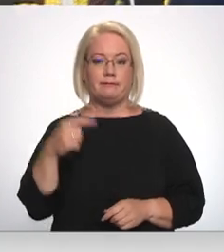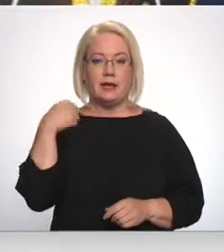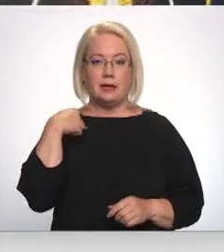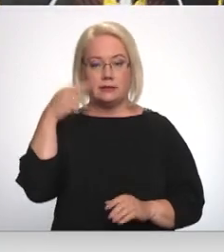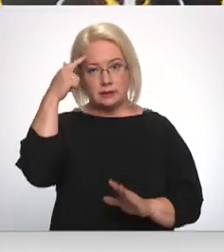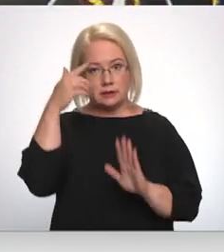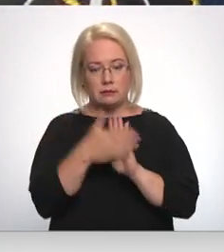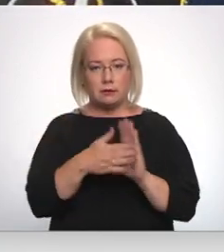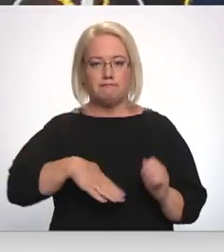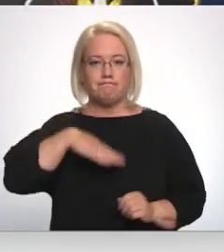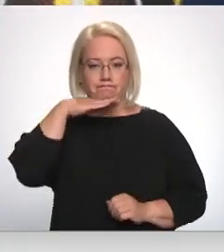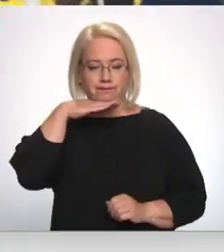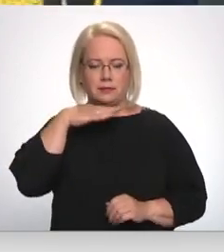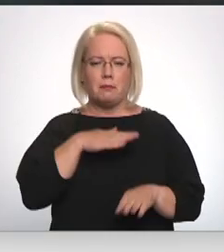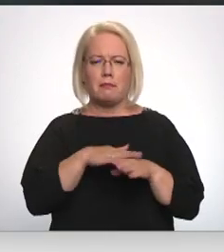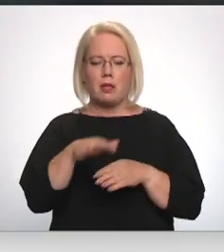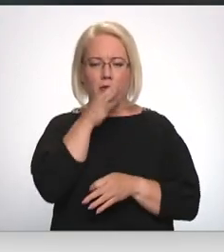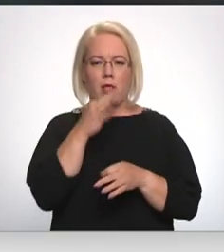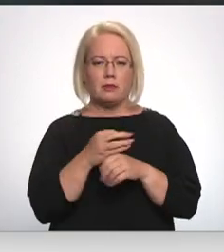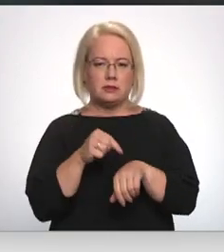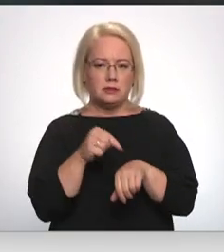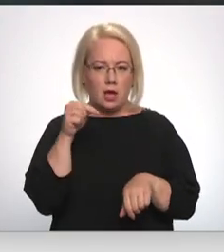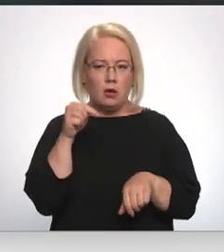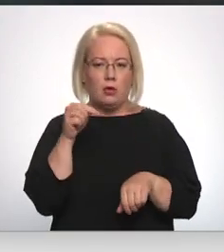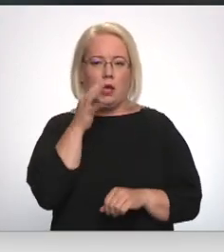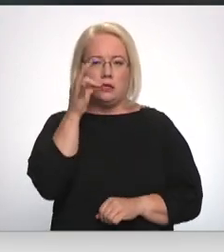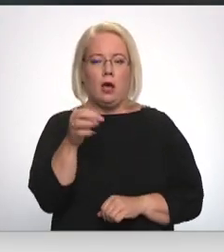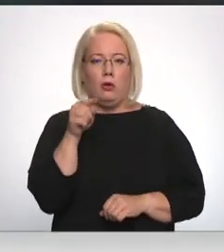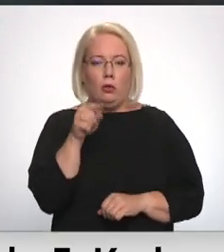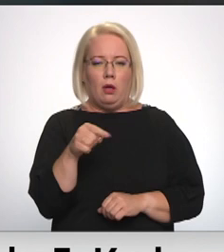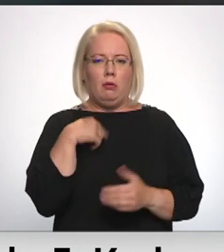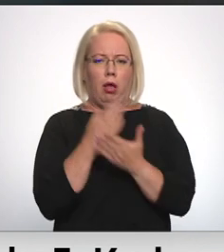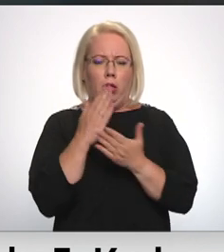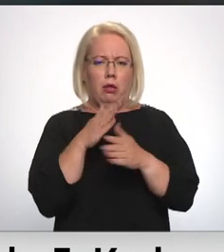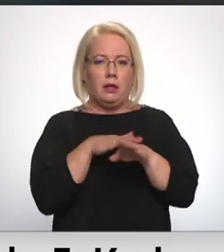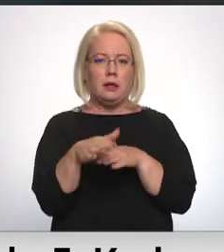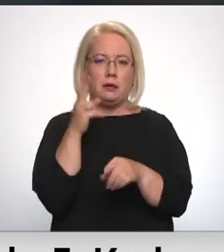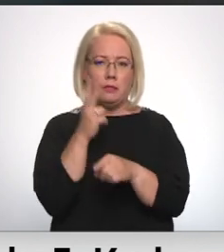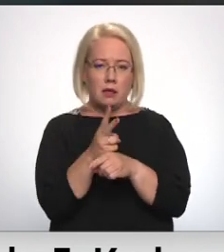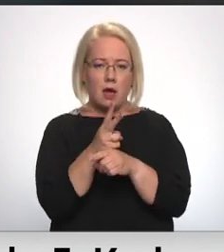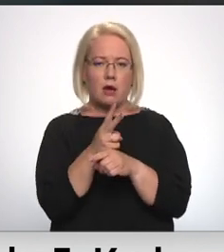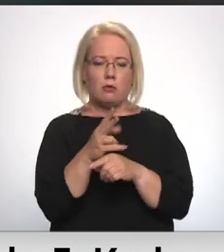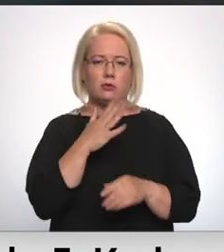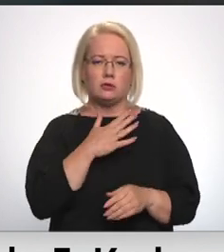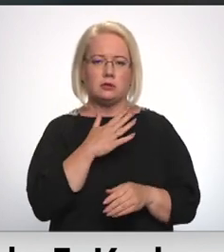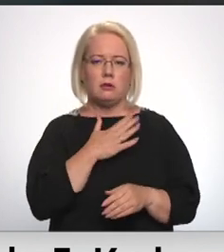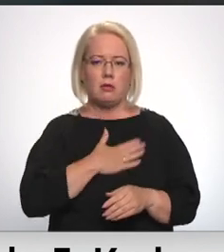Es ar pilnu atbildības sajūtu to, ka es esmu pildījis šos pienākumus godprātīgi.